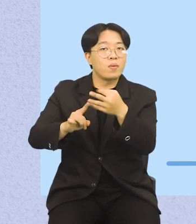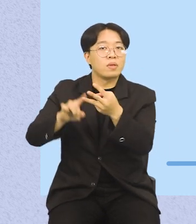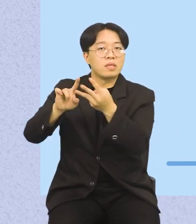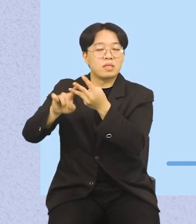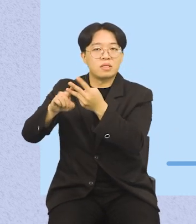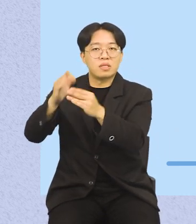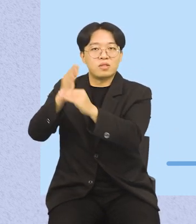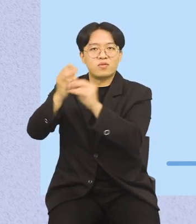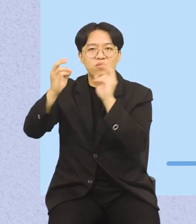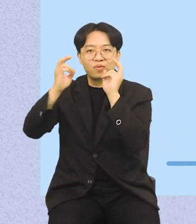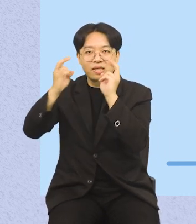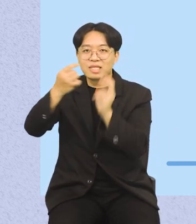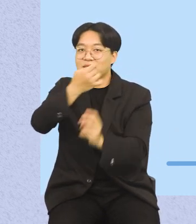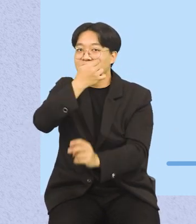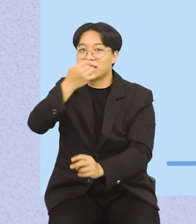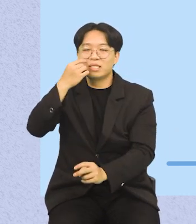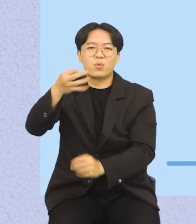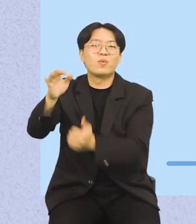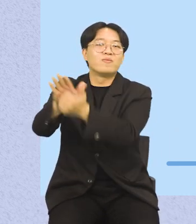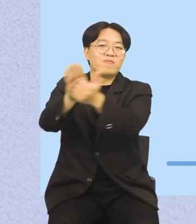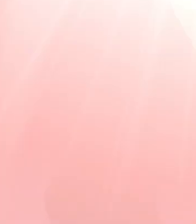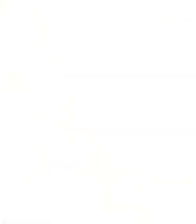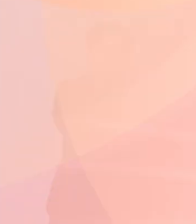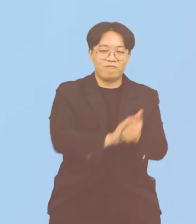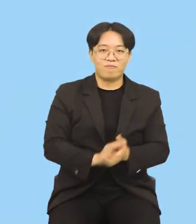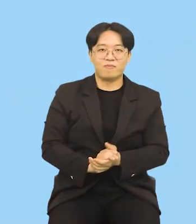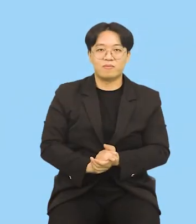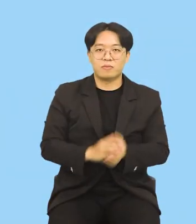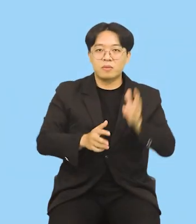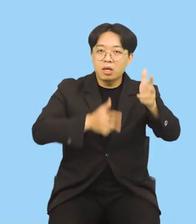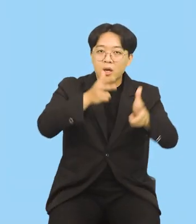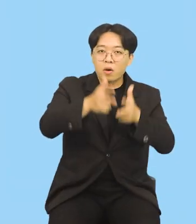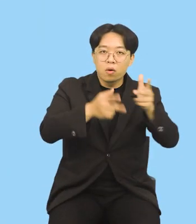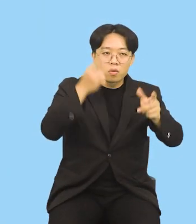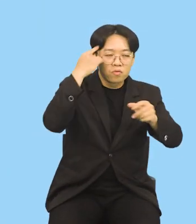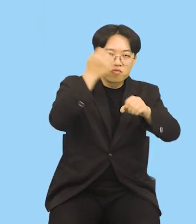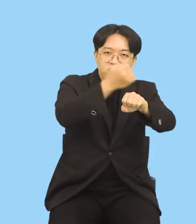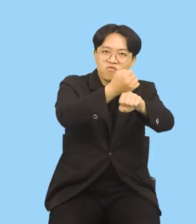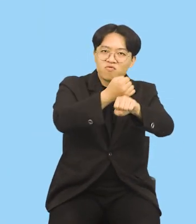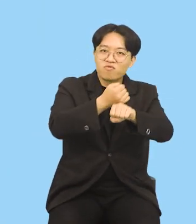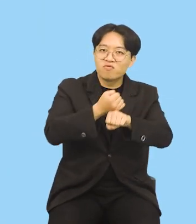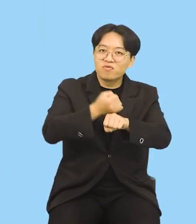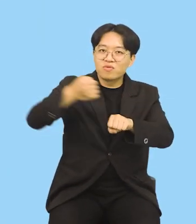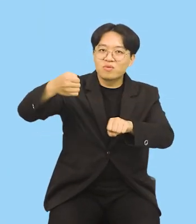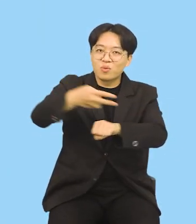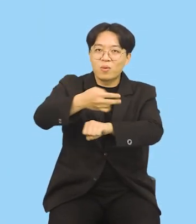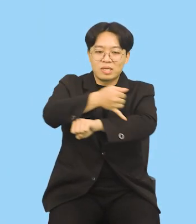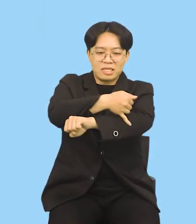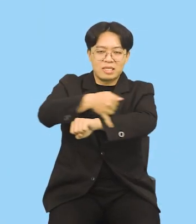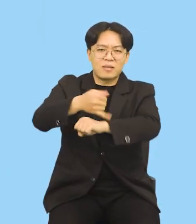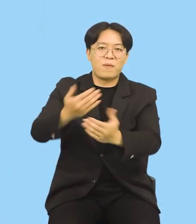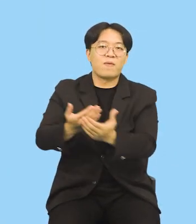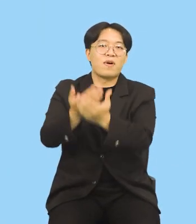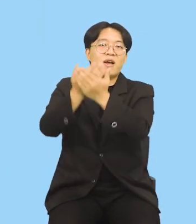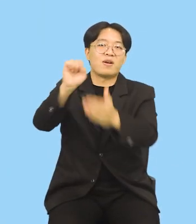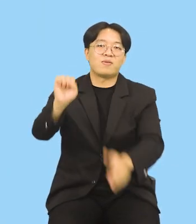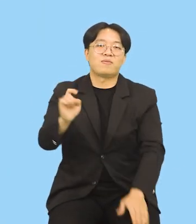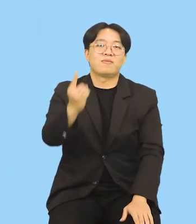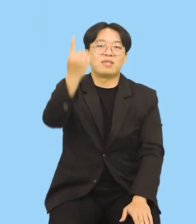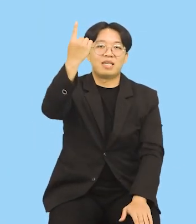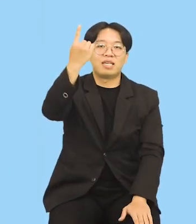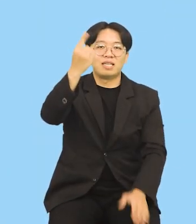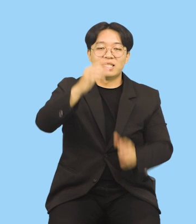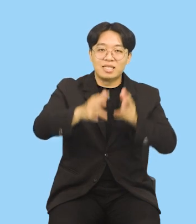중소기업 인증 취득 수수료를 지원합니다. 더불어 산학연의 연구 자원과 디자인 개발 지원을